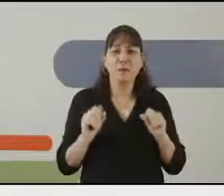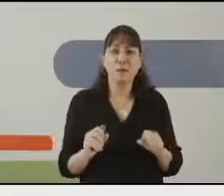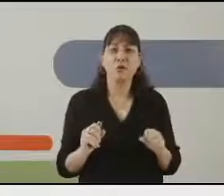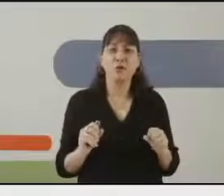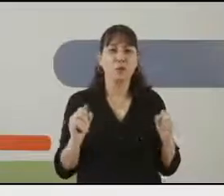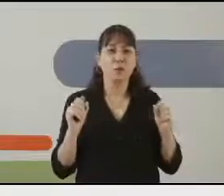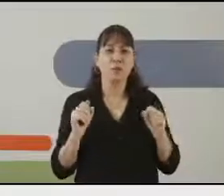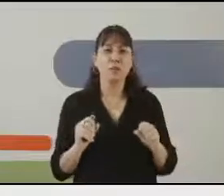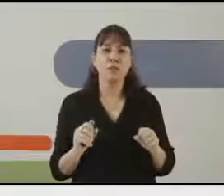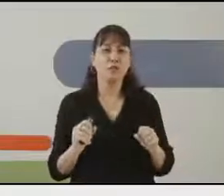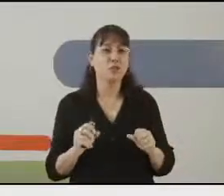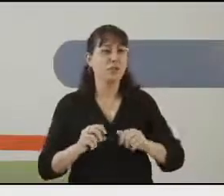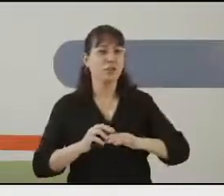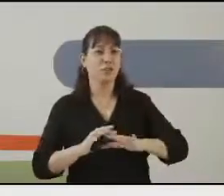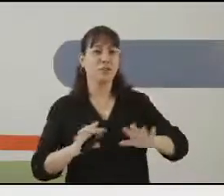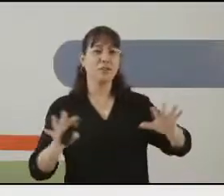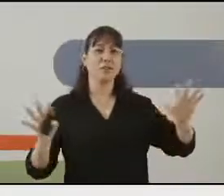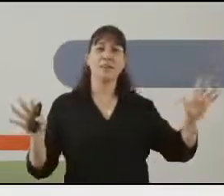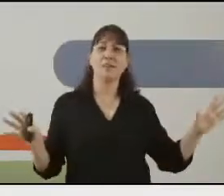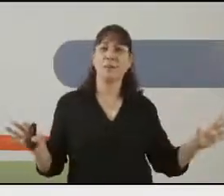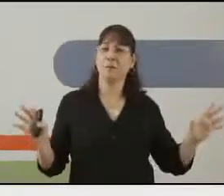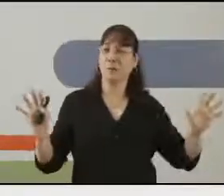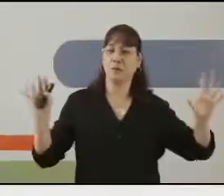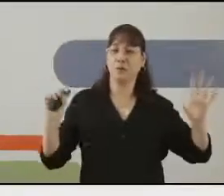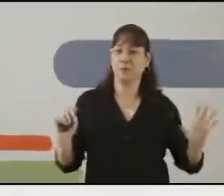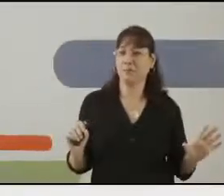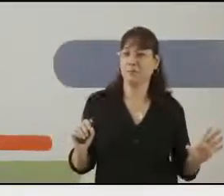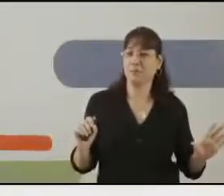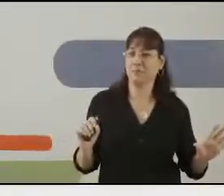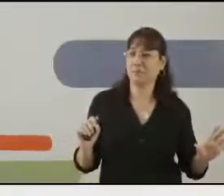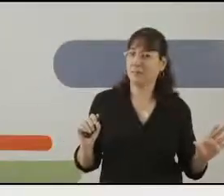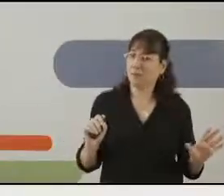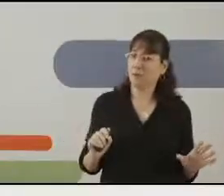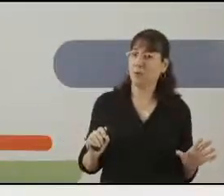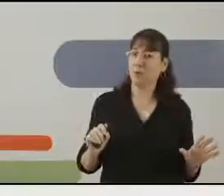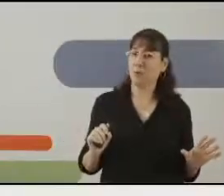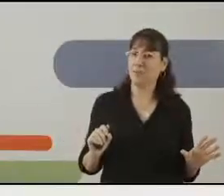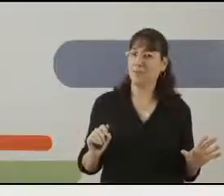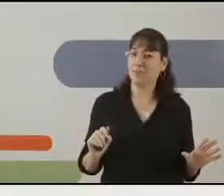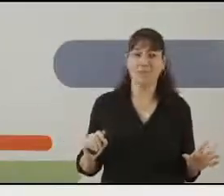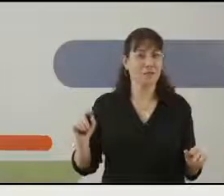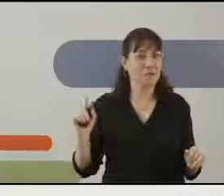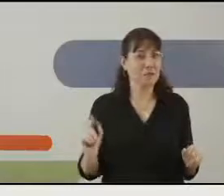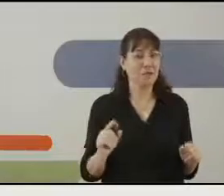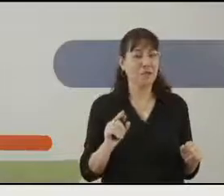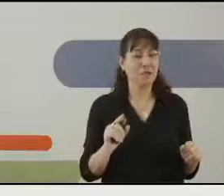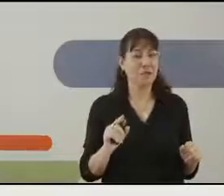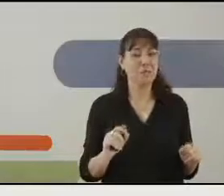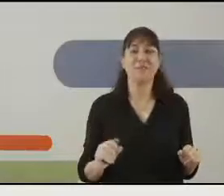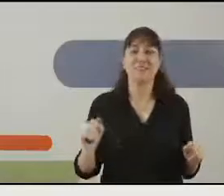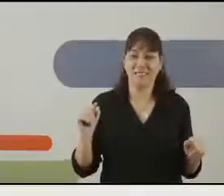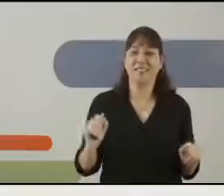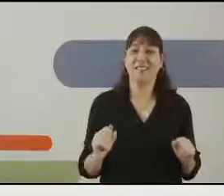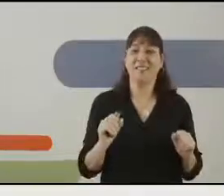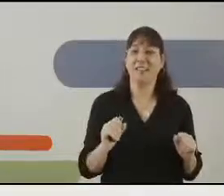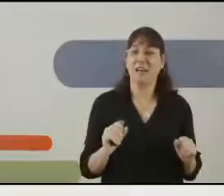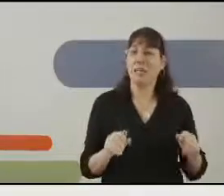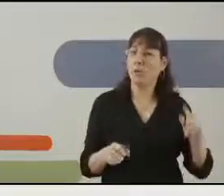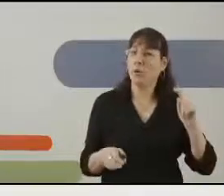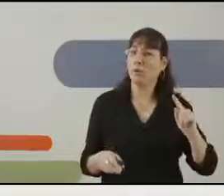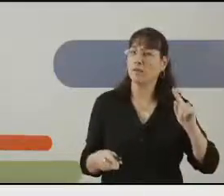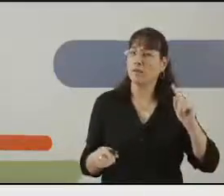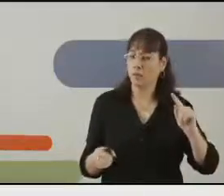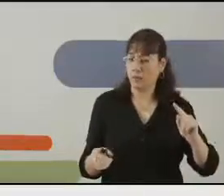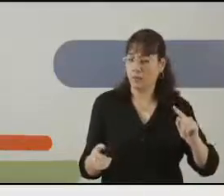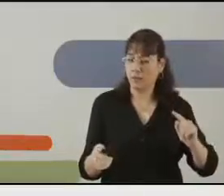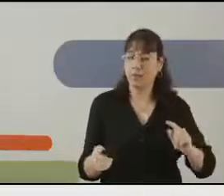ואני מאוד אוהבת ביום ההולדת שלי לקשט את החדר בבלונים. אתם גם אוהבים יום הולדת? אוהבים בלונים? נדע,